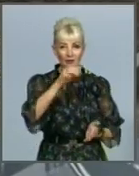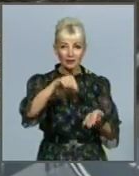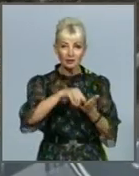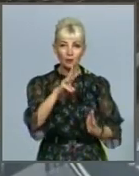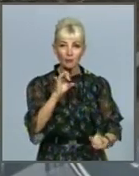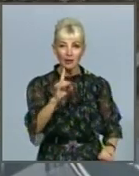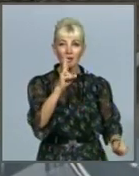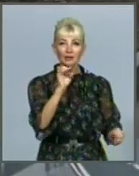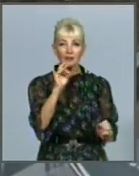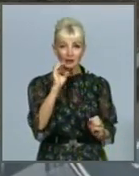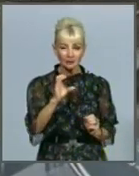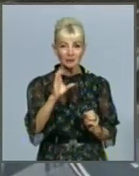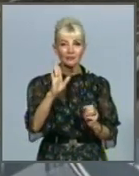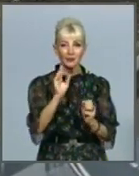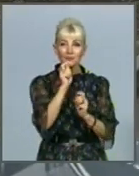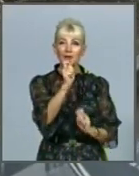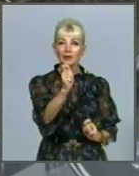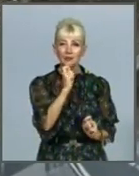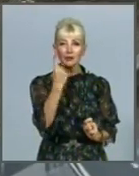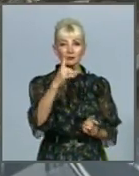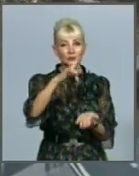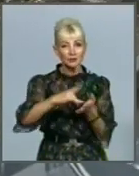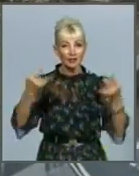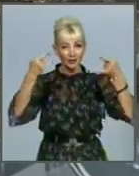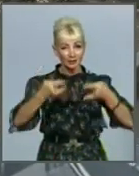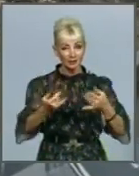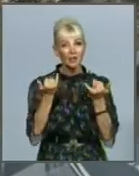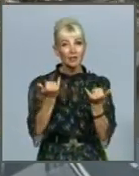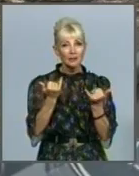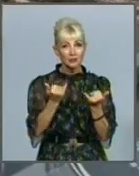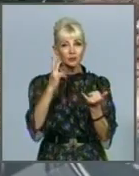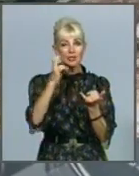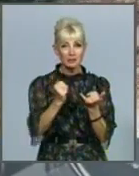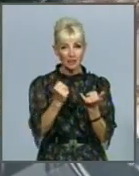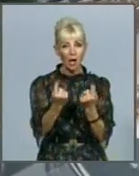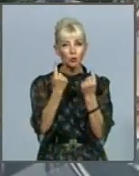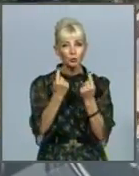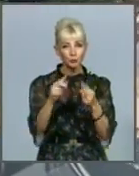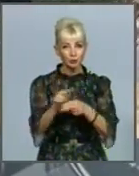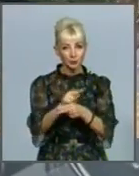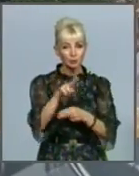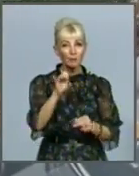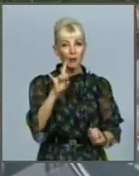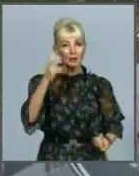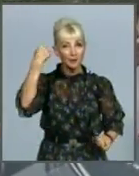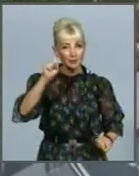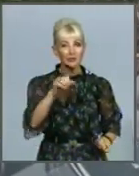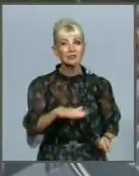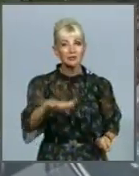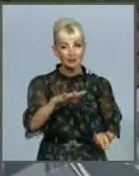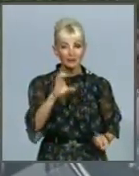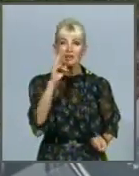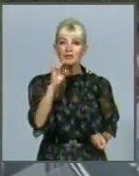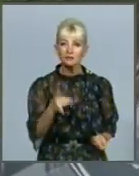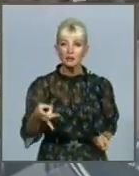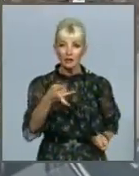Геннадій Кернес в інтерв'ю одному з центральних телеканалів. Наразі на глобальній реконструкції – парк перемоги, на Салтівці, сквери в